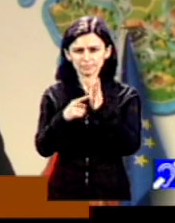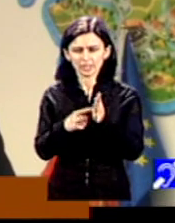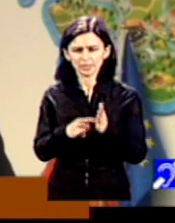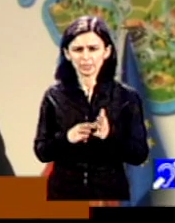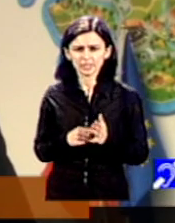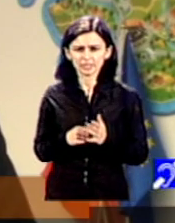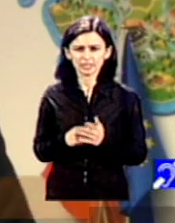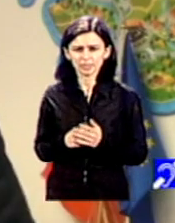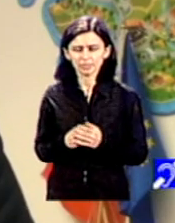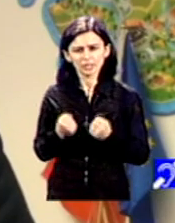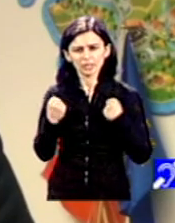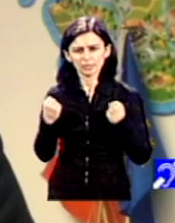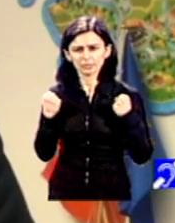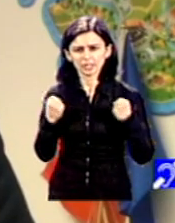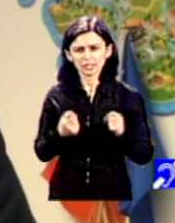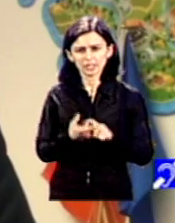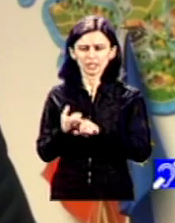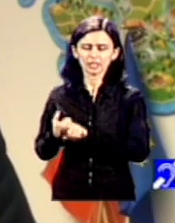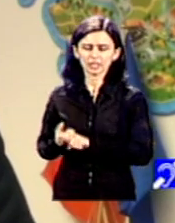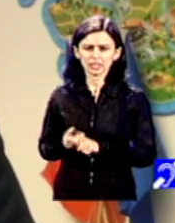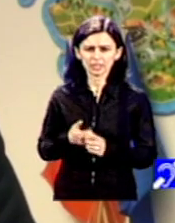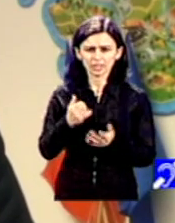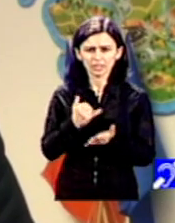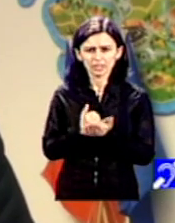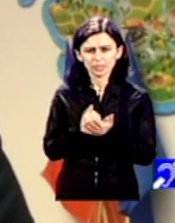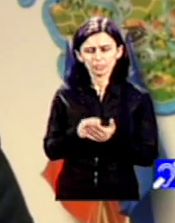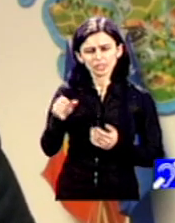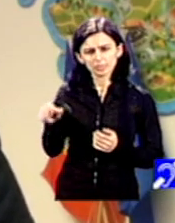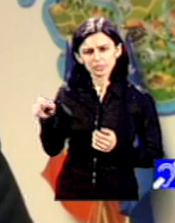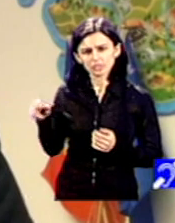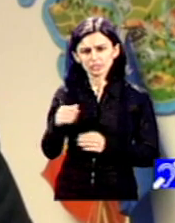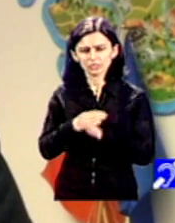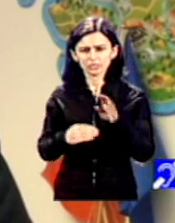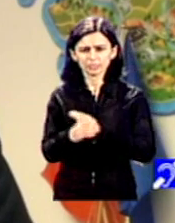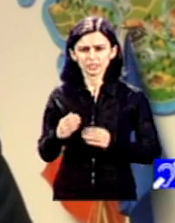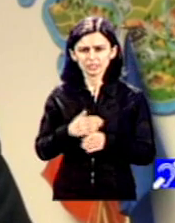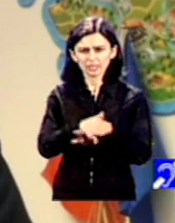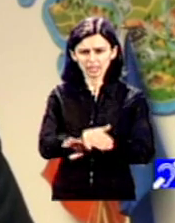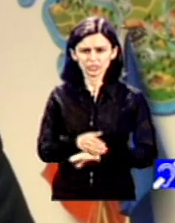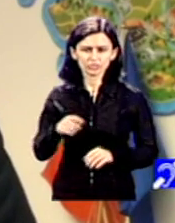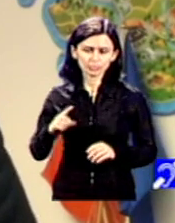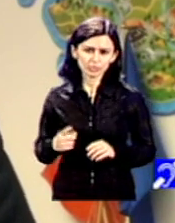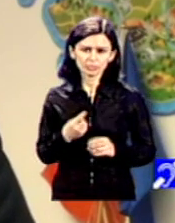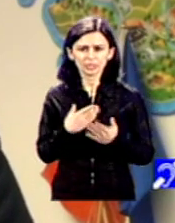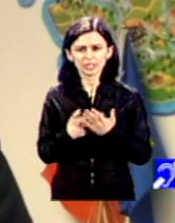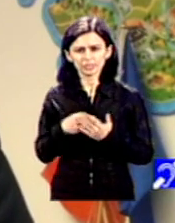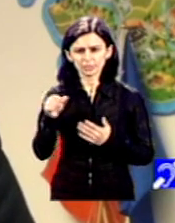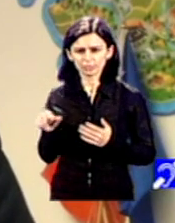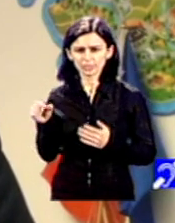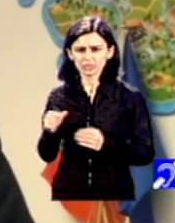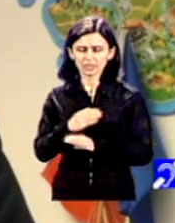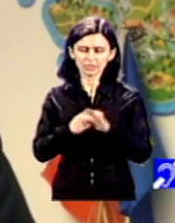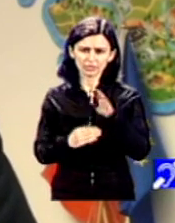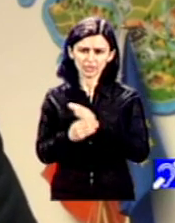drepturile personale cu dizabilități, la ideea de acces și oportunitate pentru personale cu dizabilități. Există